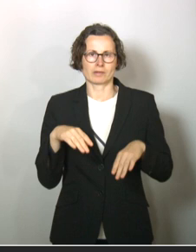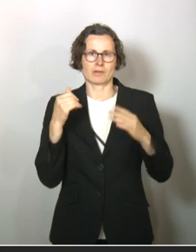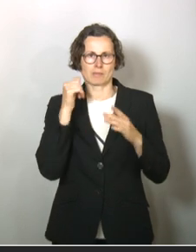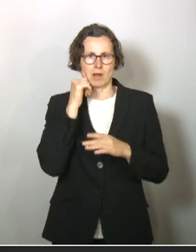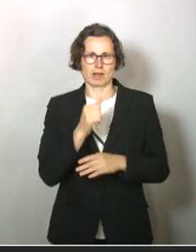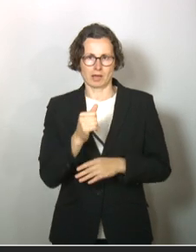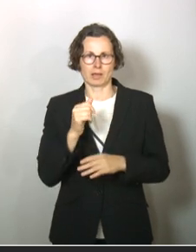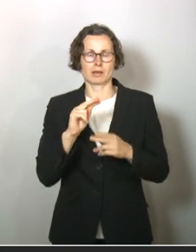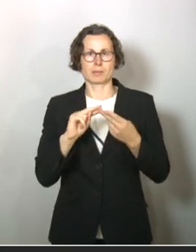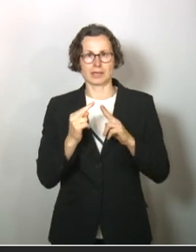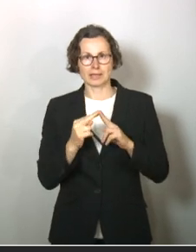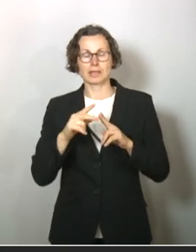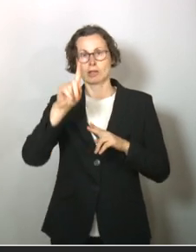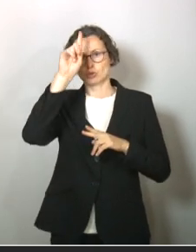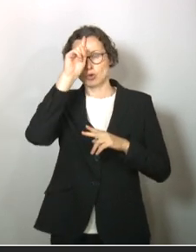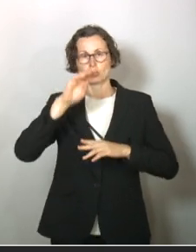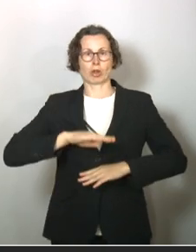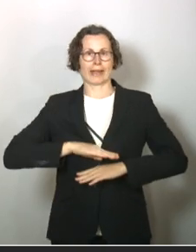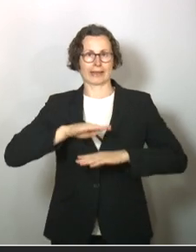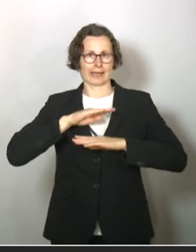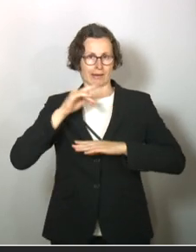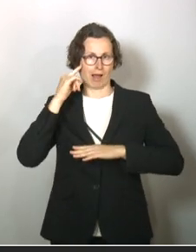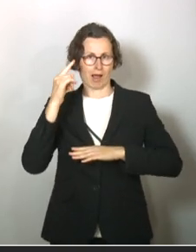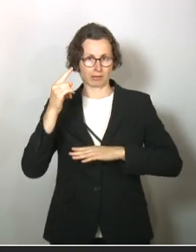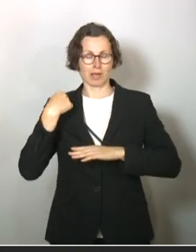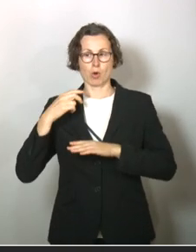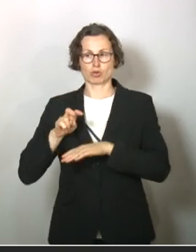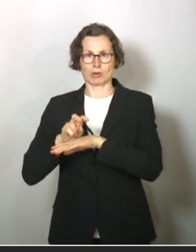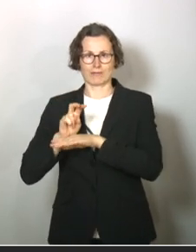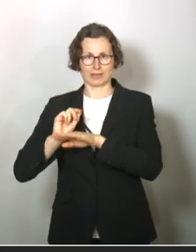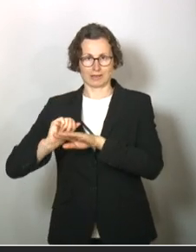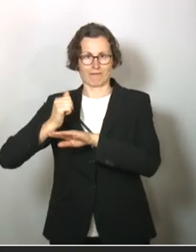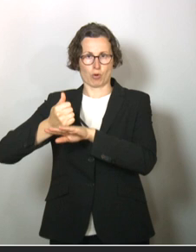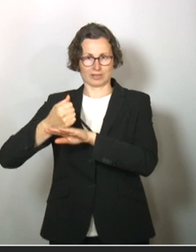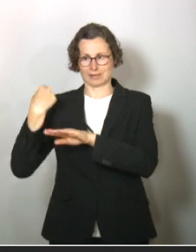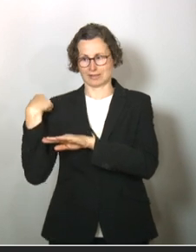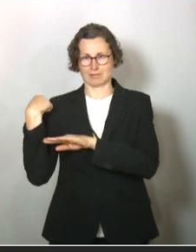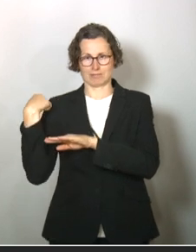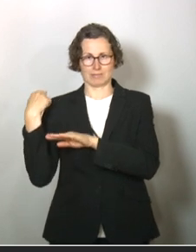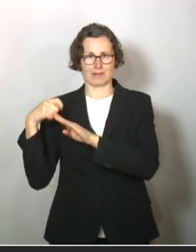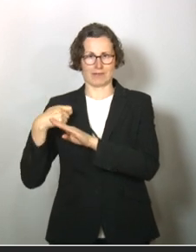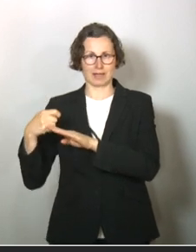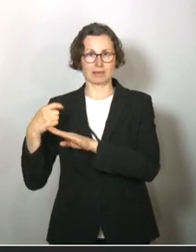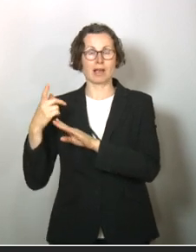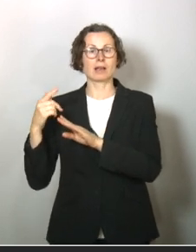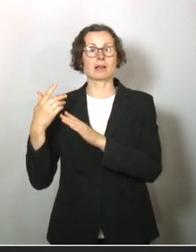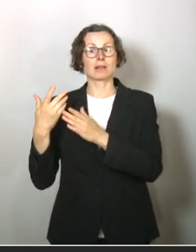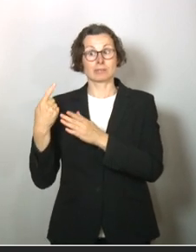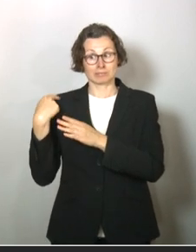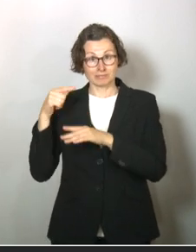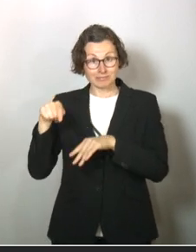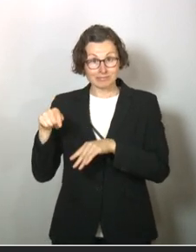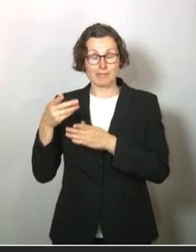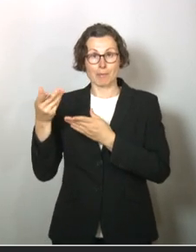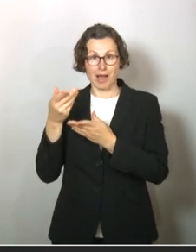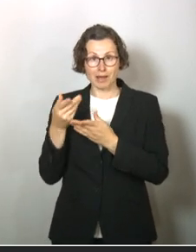Mitglied des Deutschen Ethikrates. Ich bin da auch stellvertretender Vorsitzender jetzt gewählt worden. Wir beraten da gerade über